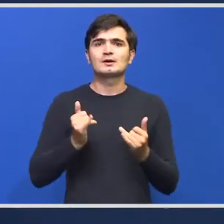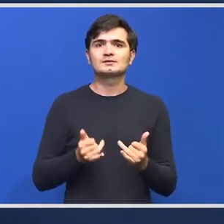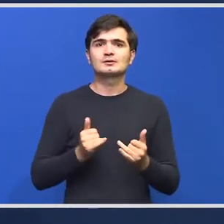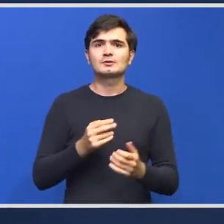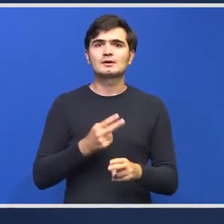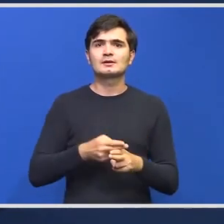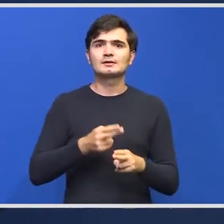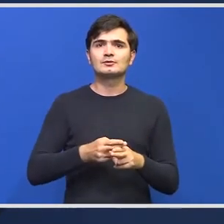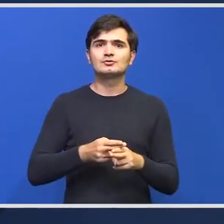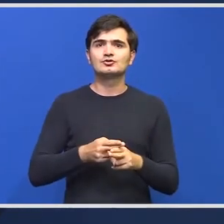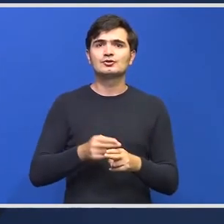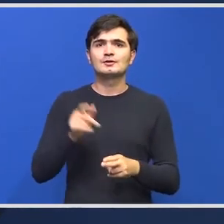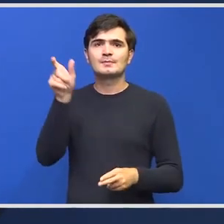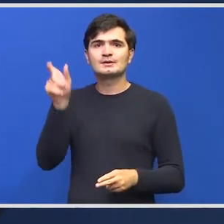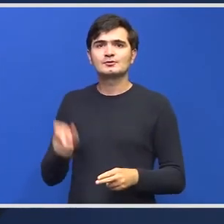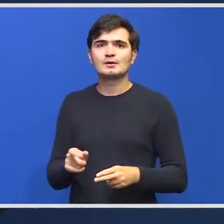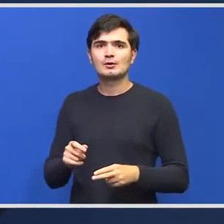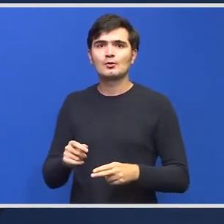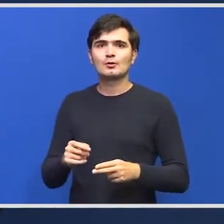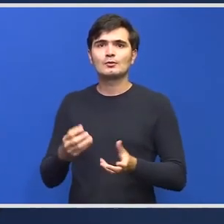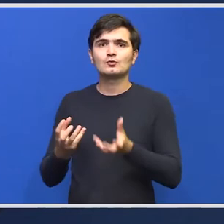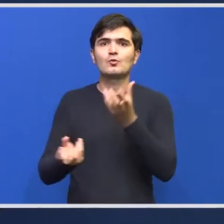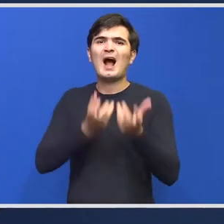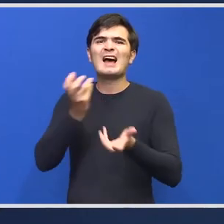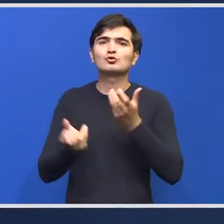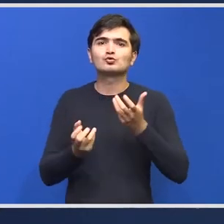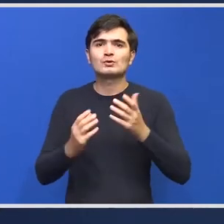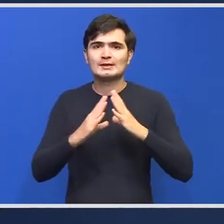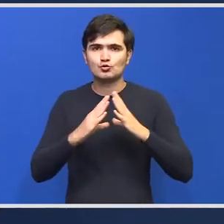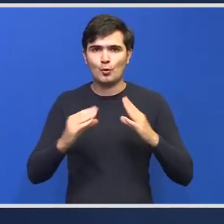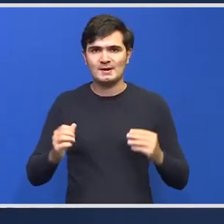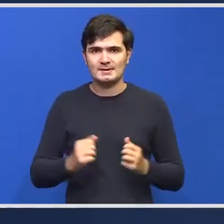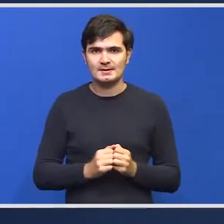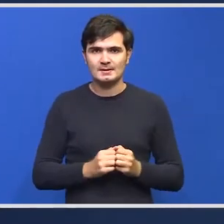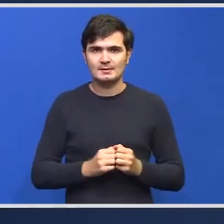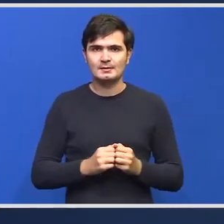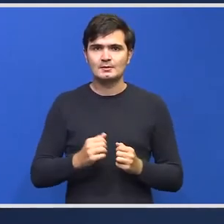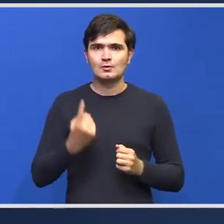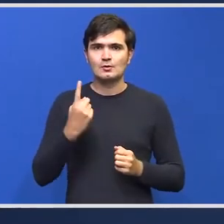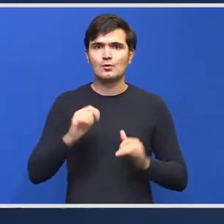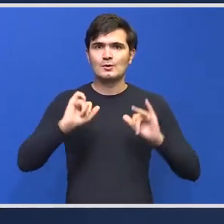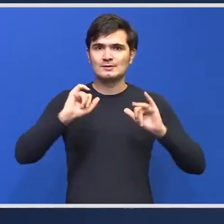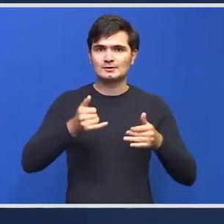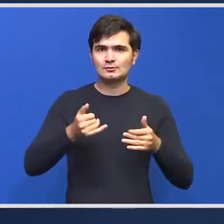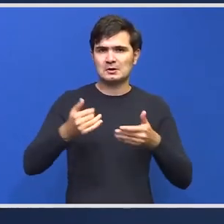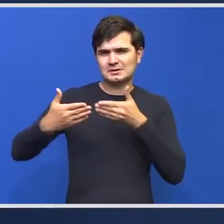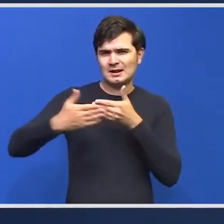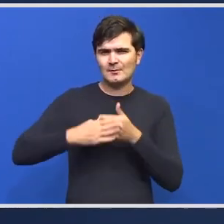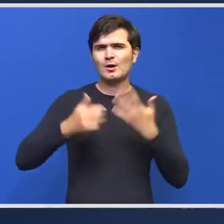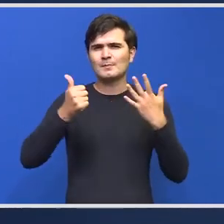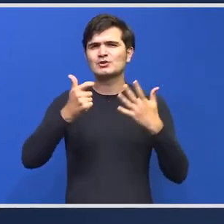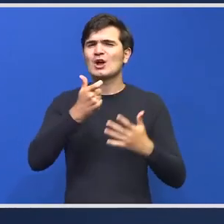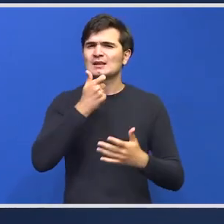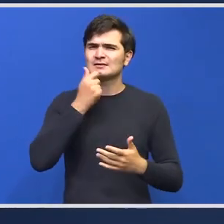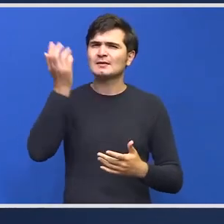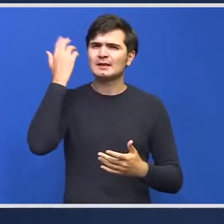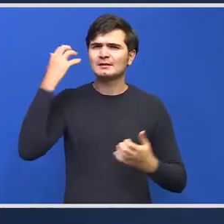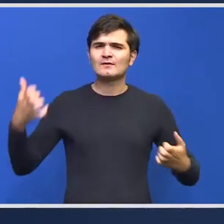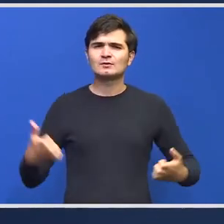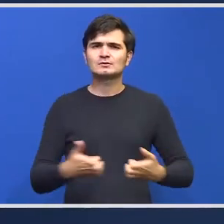pacienților cu arsuri din România situație la aproape 6 ani de la accidentul colectiv